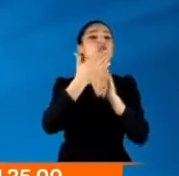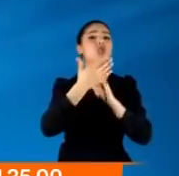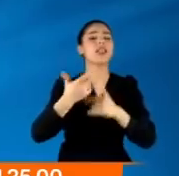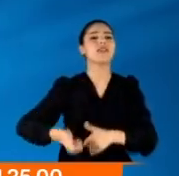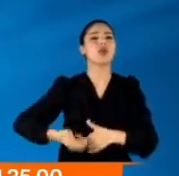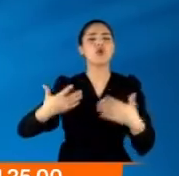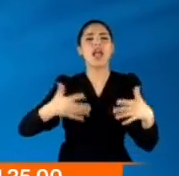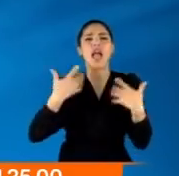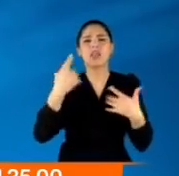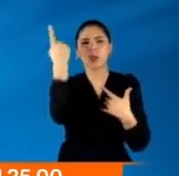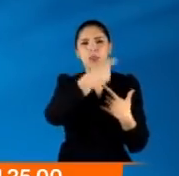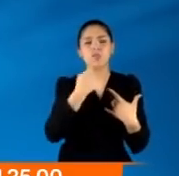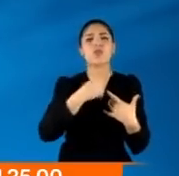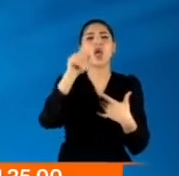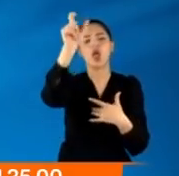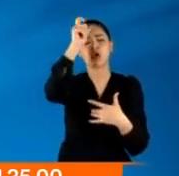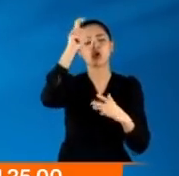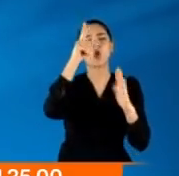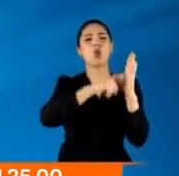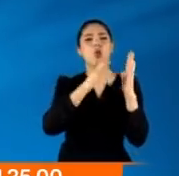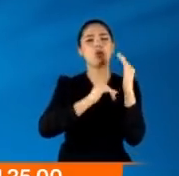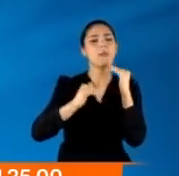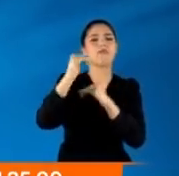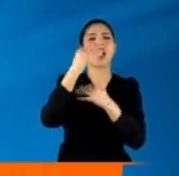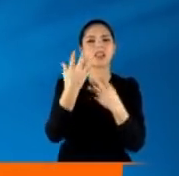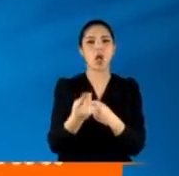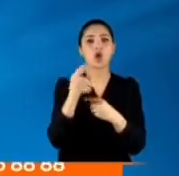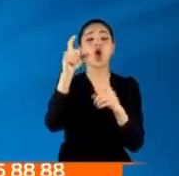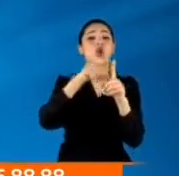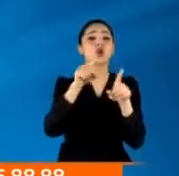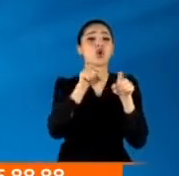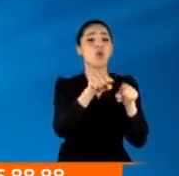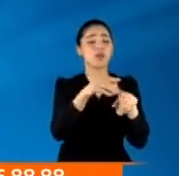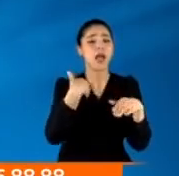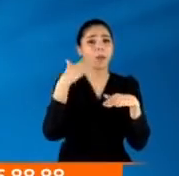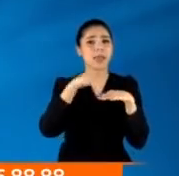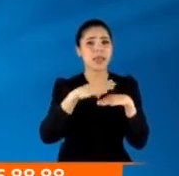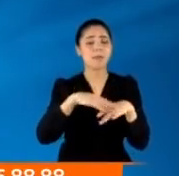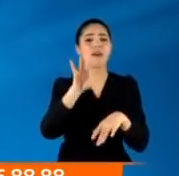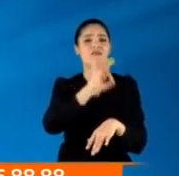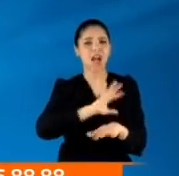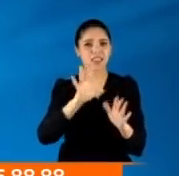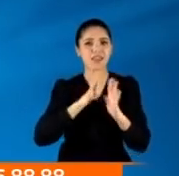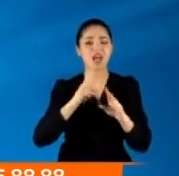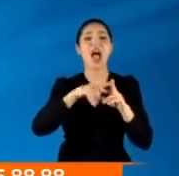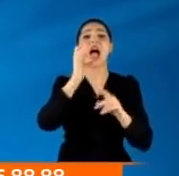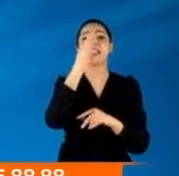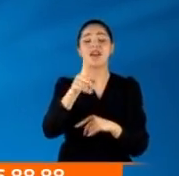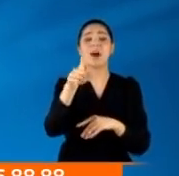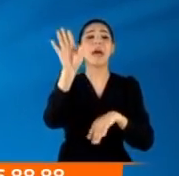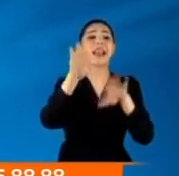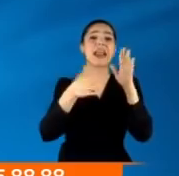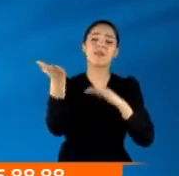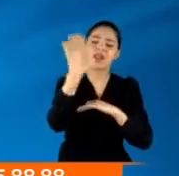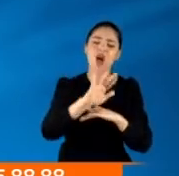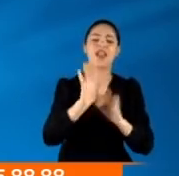güvenlik endişeleri nedeniyle de yerli uygulamalara rağbet arttı, aktardık. Durumu takip etmekte, gözlem altına tutmakta fayda var. ATV Haber